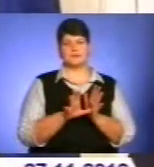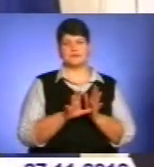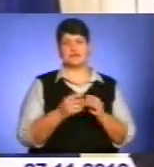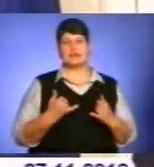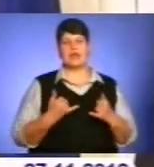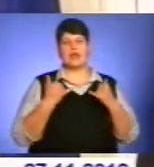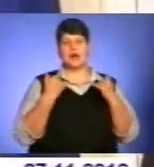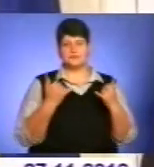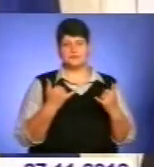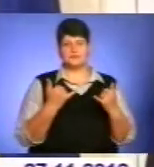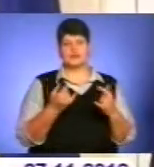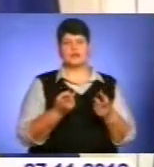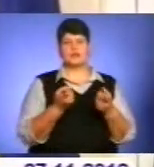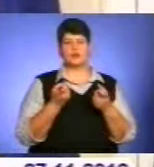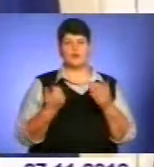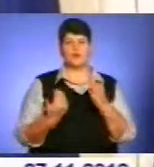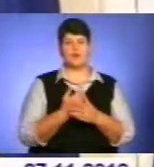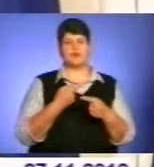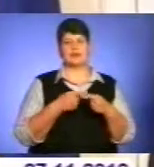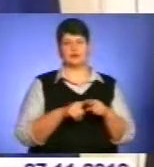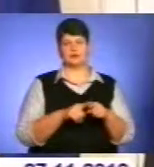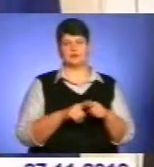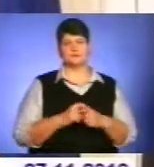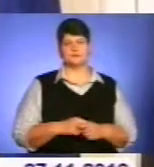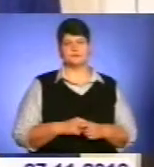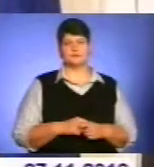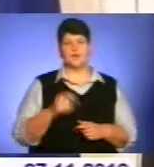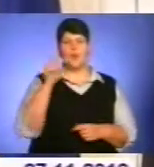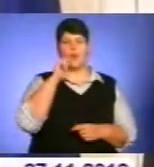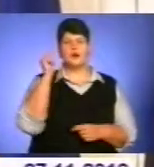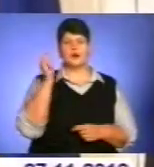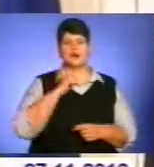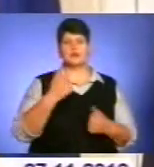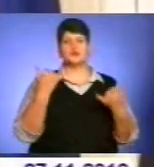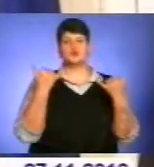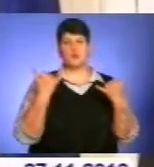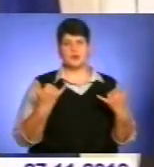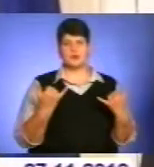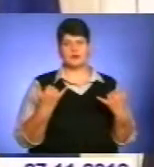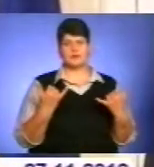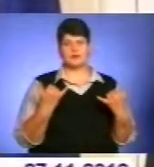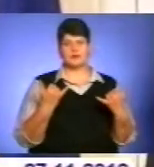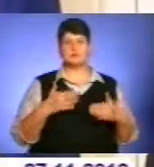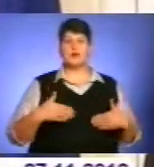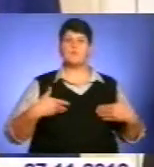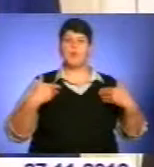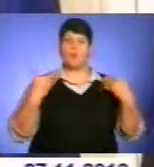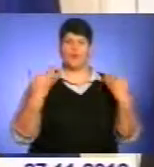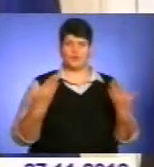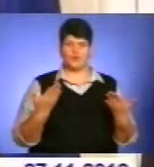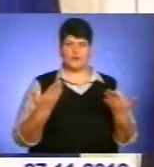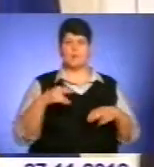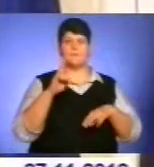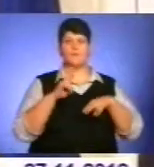залучення нових технологій. Україна сьогодні запропонувала і